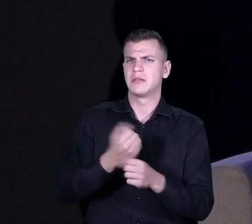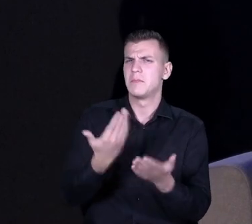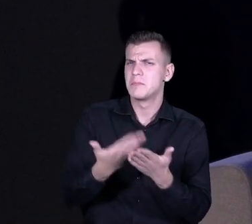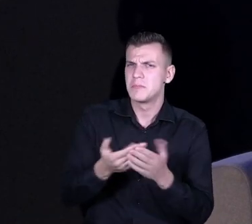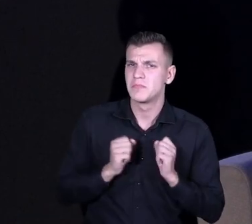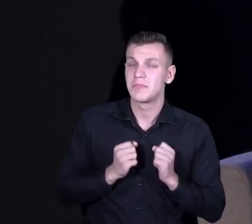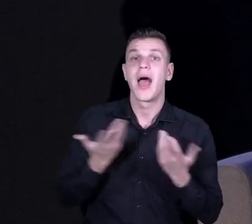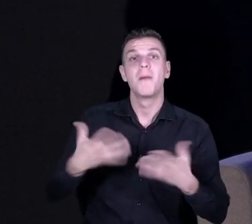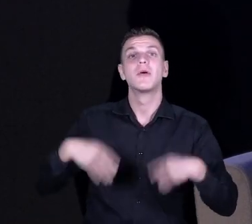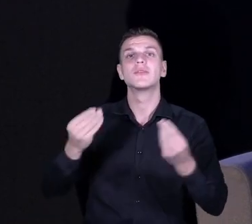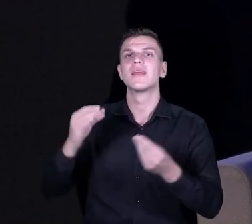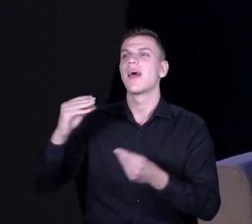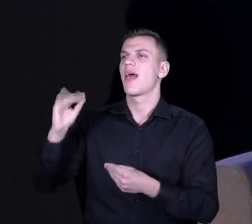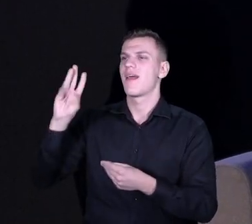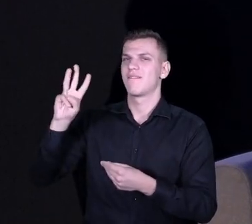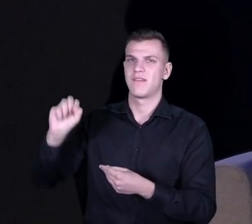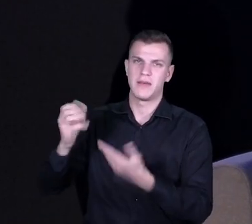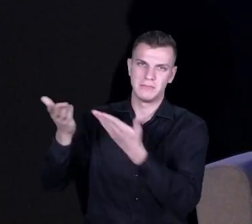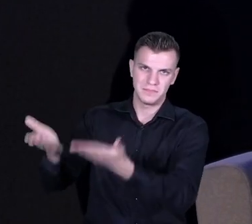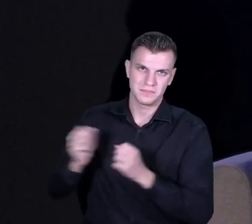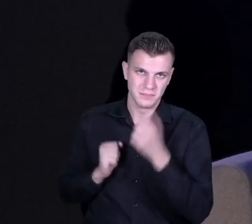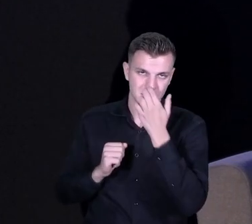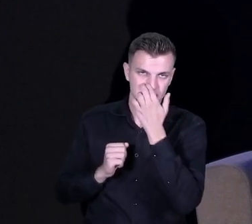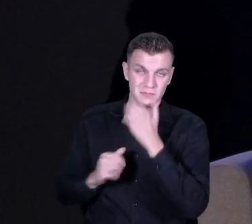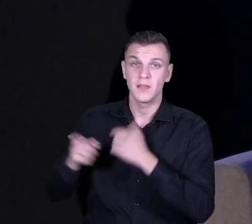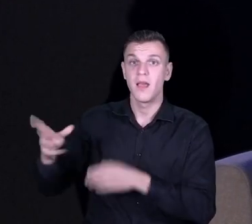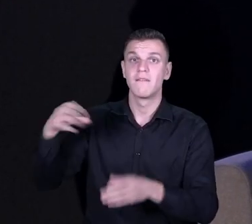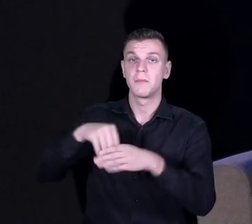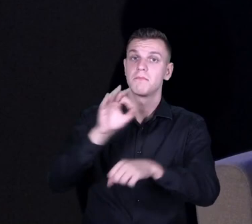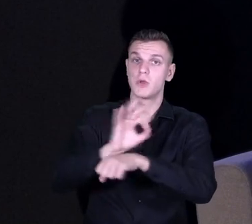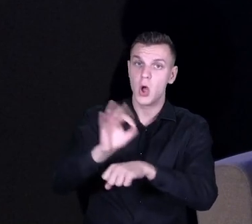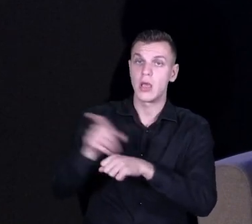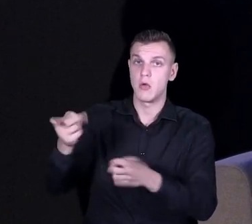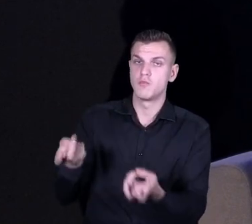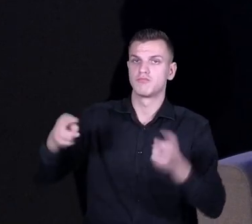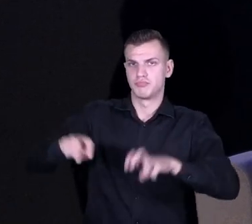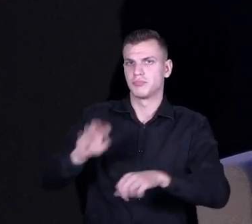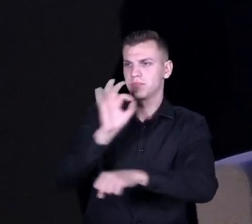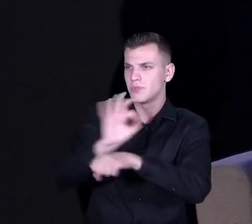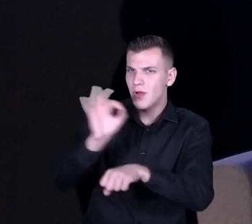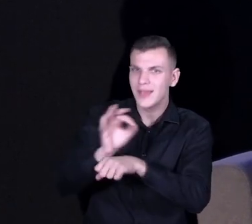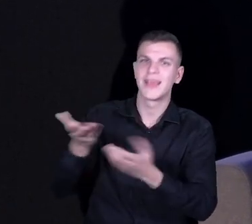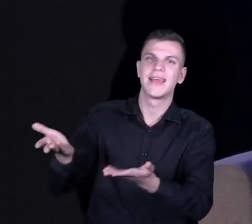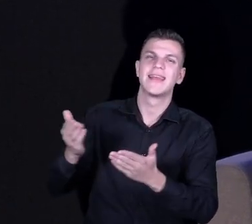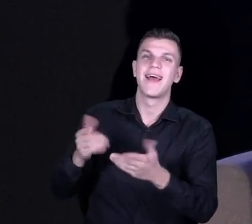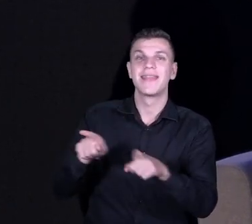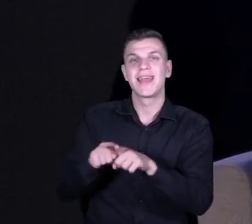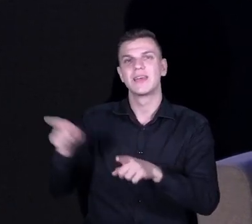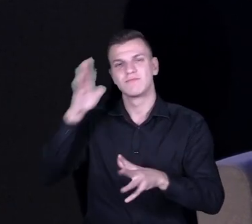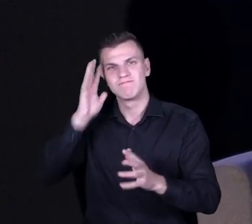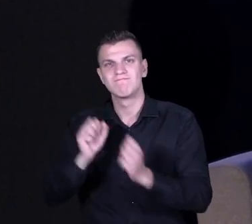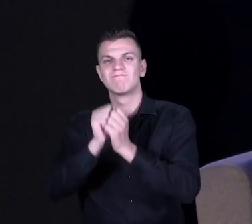No Ewa jest bardzo ważną osobą w projekcie, brała udział w tworzeniu tego projektu, w wymyślaniu też